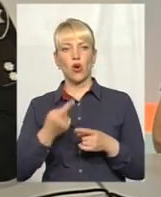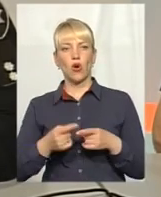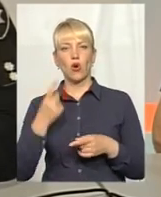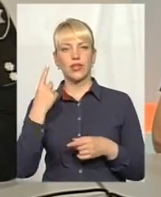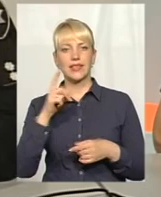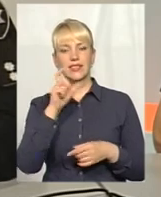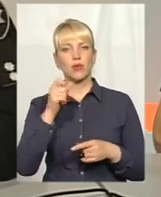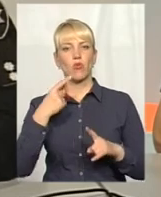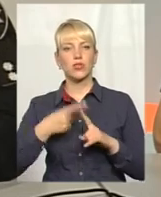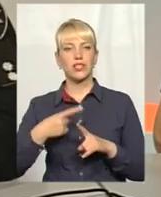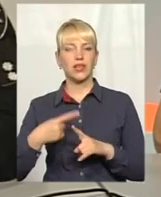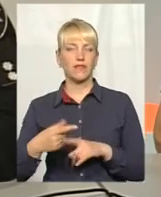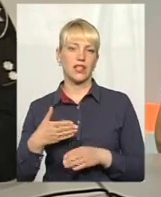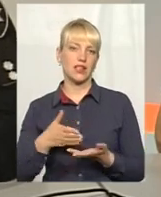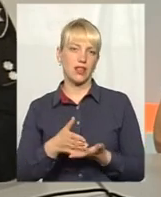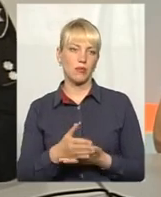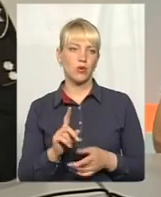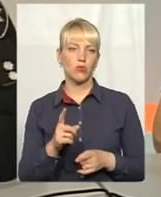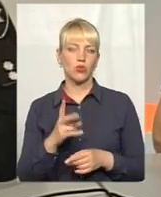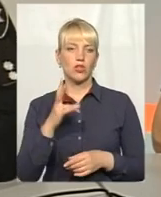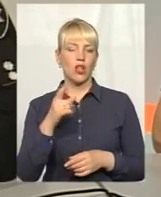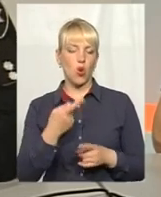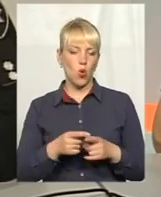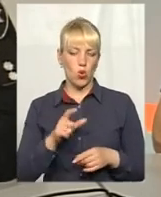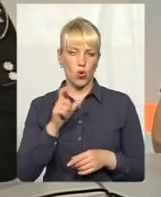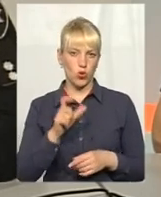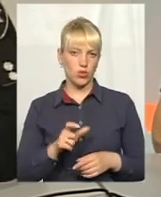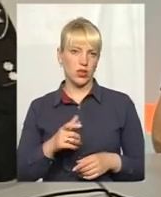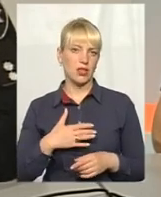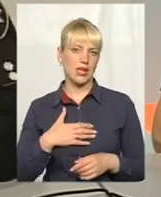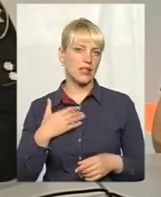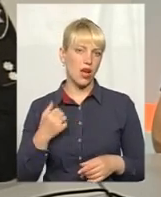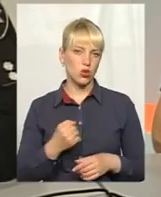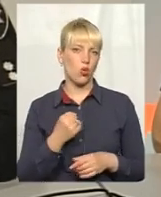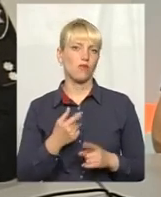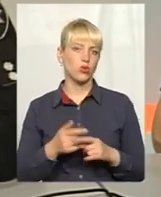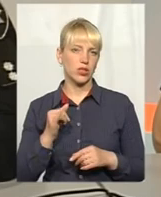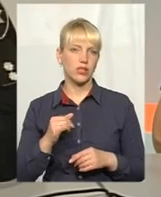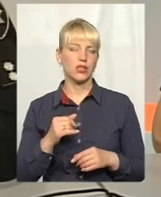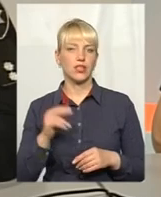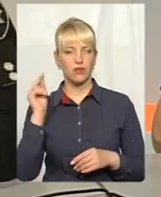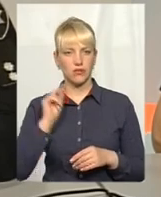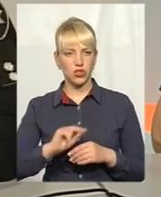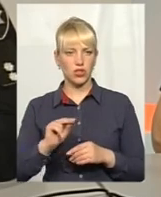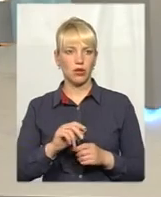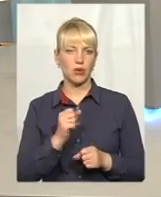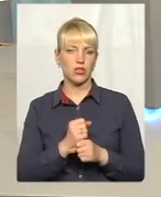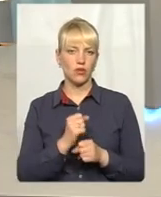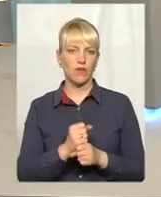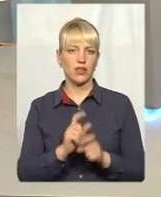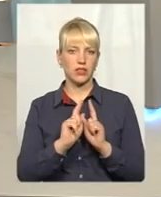позитивних напрямків, тому що вона людину загартовує і вчить працювати в екстремальних ситуаціях.